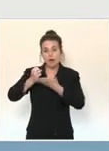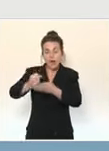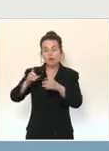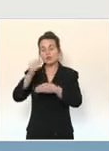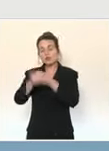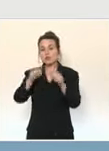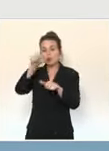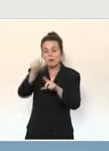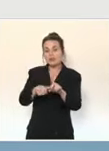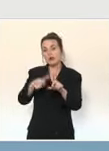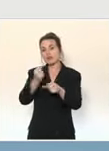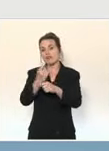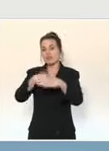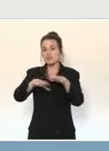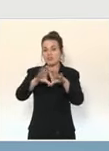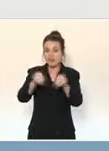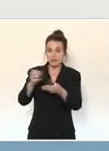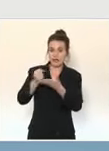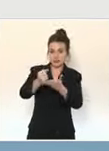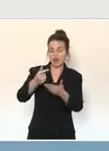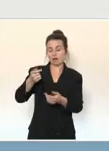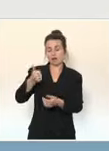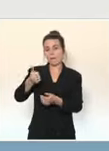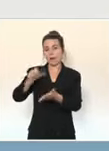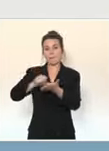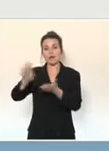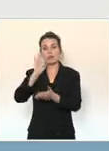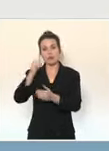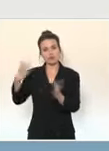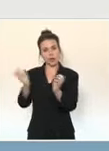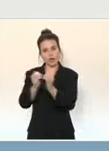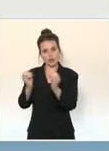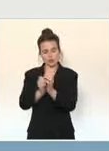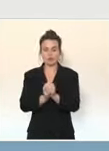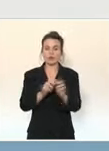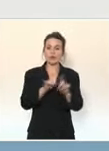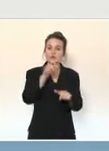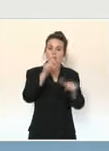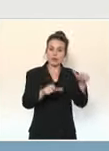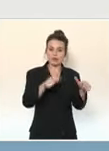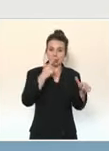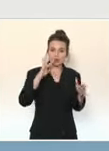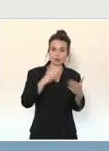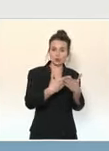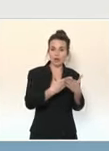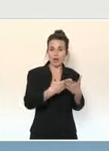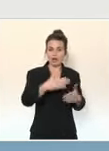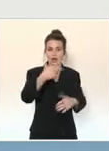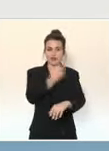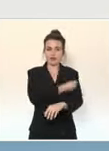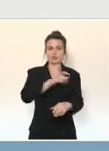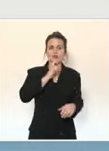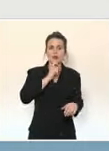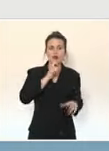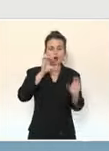Les travailleurs qui sont en contact de personnes fragiles non vaccinées peuvent se doter de ces autotests pris en charge par l'assurance maladie à raison